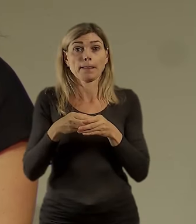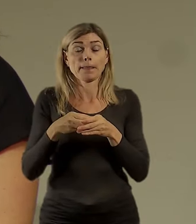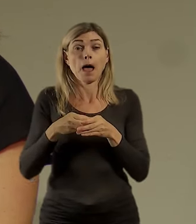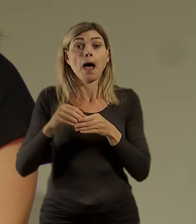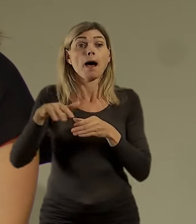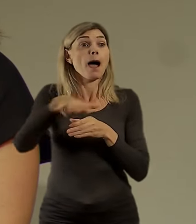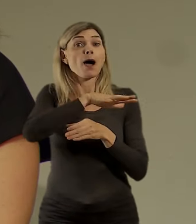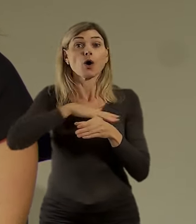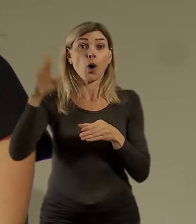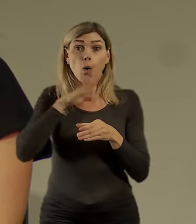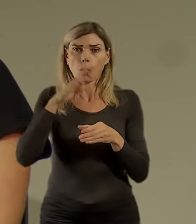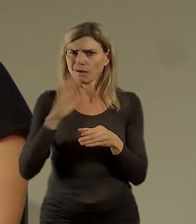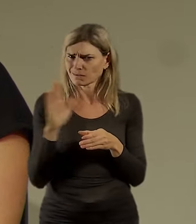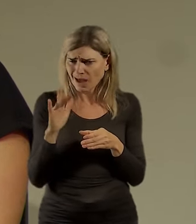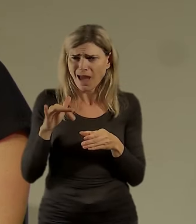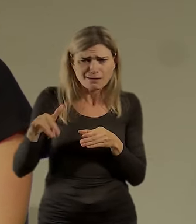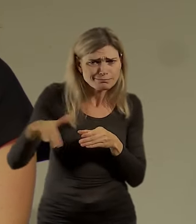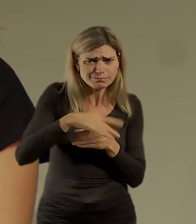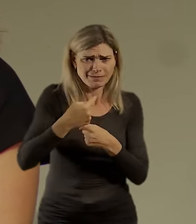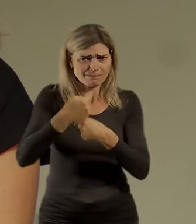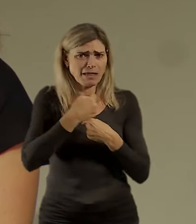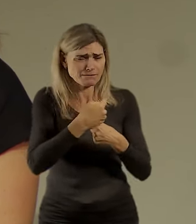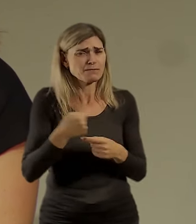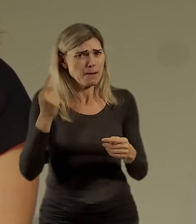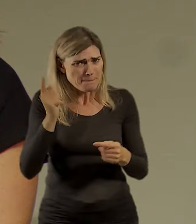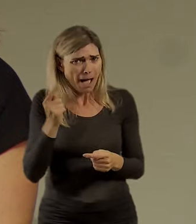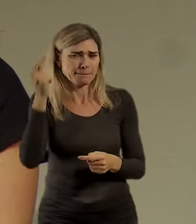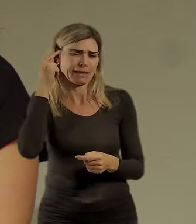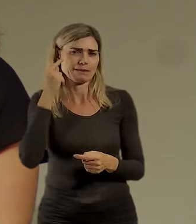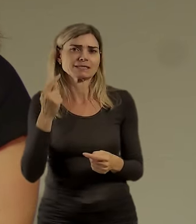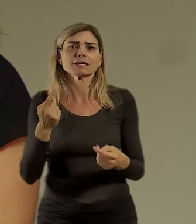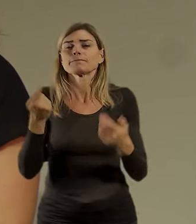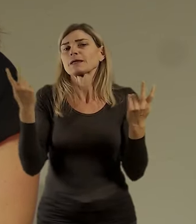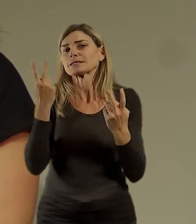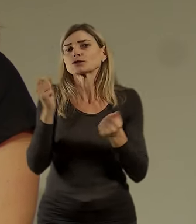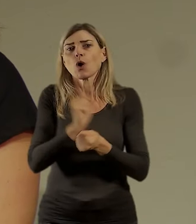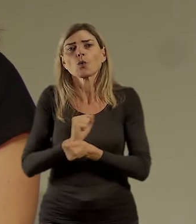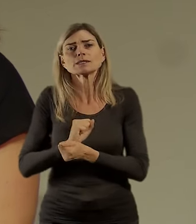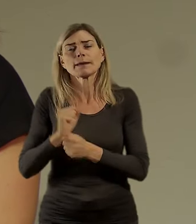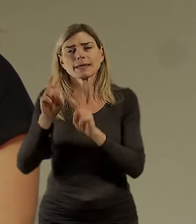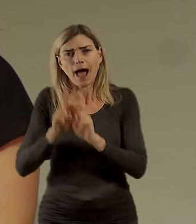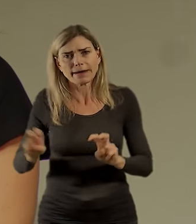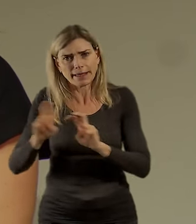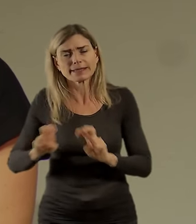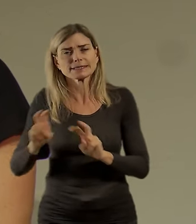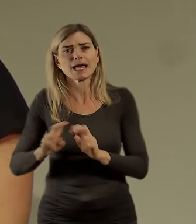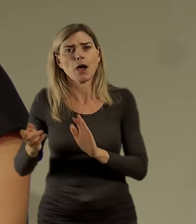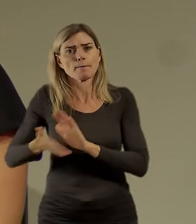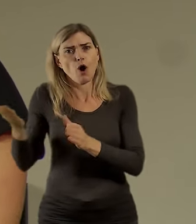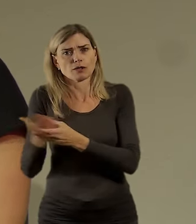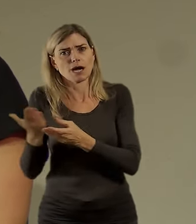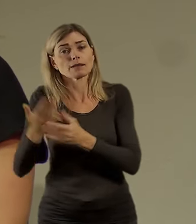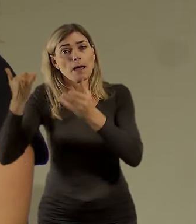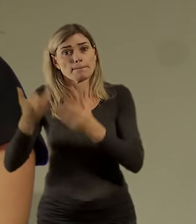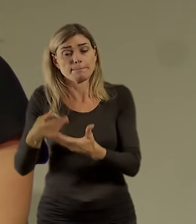potřebujeme se jim zabývat. Co se týče těch analýz a tak, jak je máme zadané a územně analytické podklady hlavního města Prahy nám